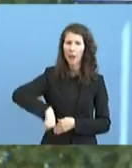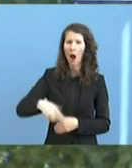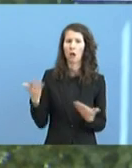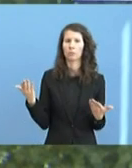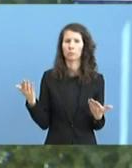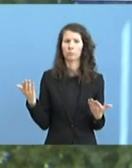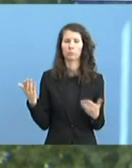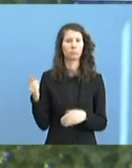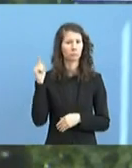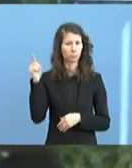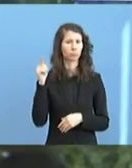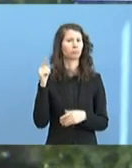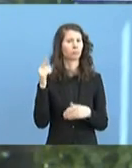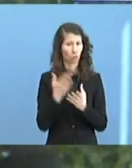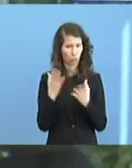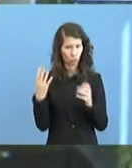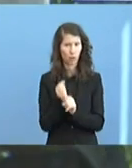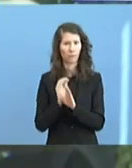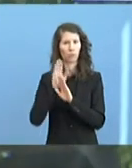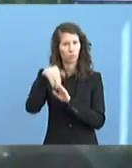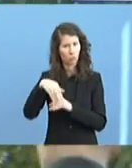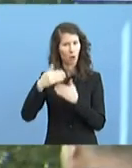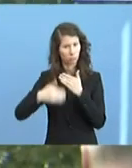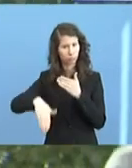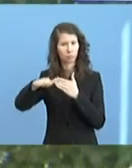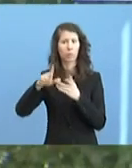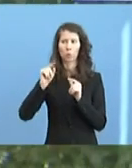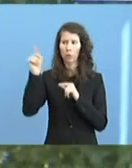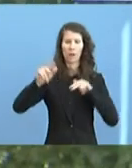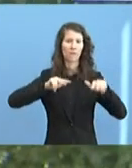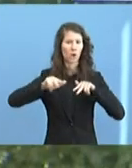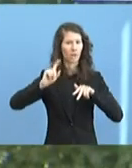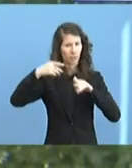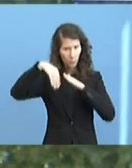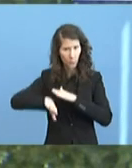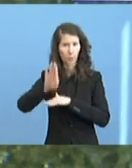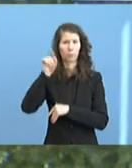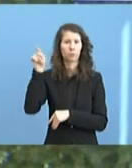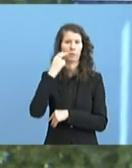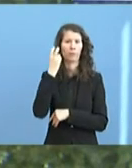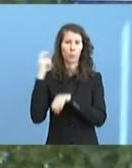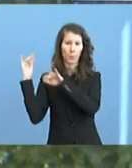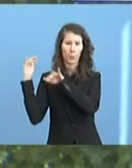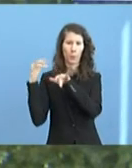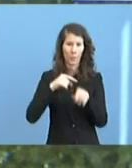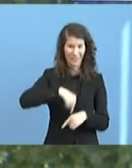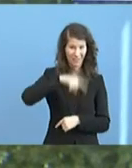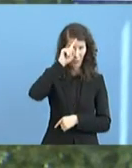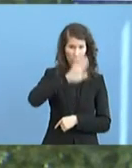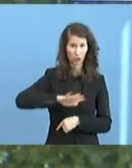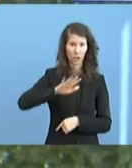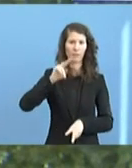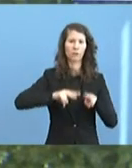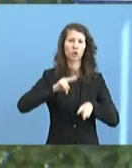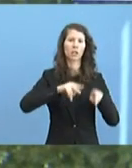wieder wirtschaftlich aktiv werden und versuchen bei uns bestimmte Firmen zu